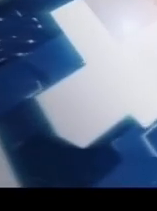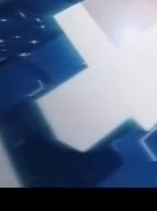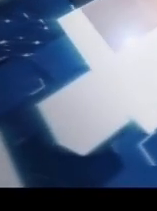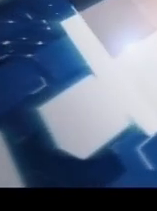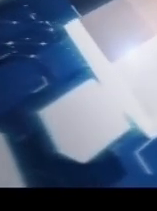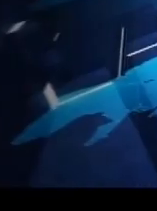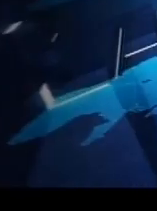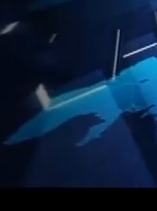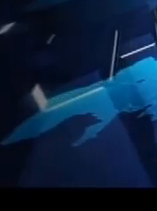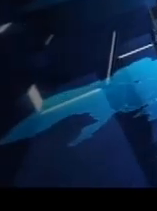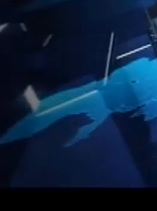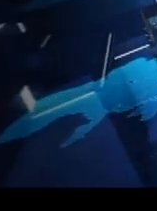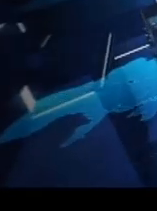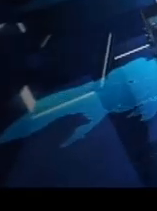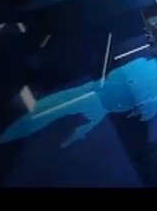Дякую. Дякую. Дякую.